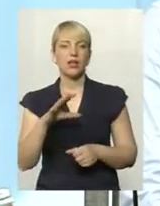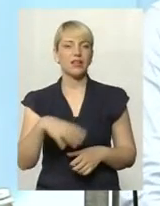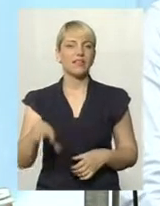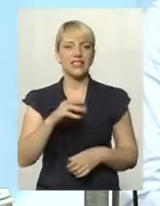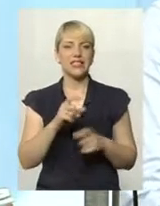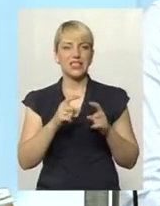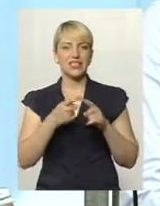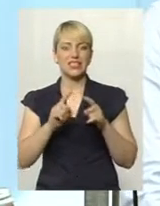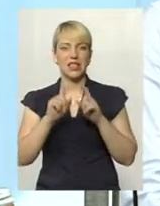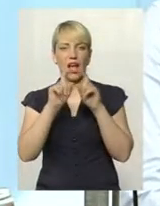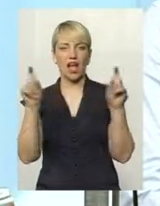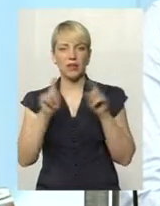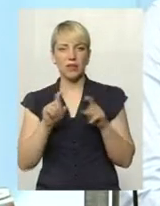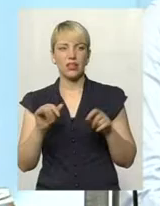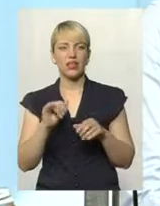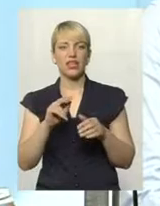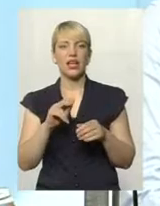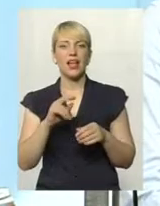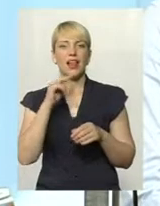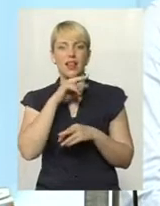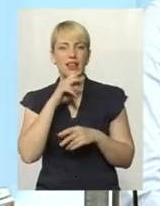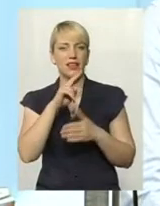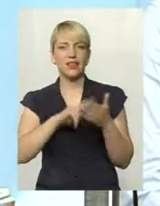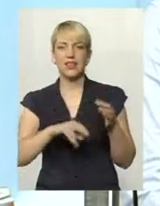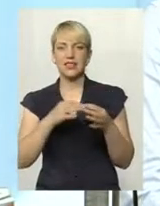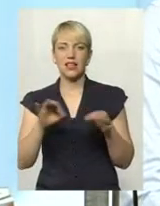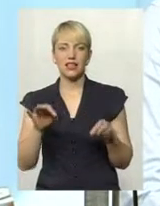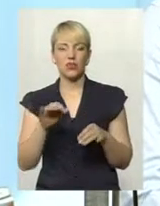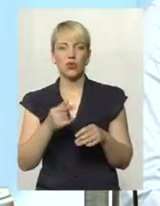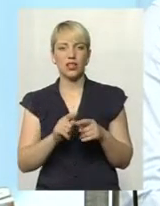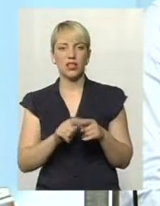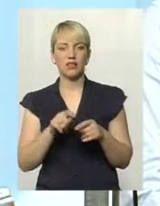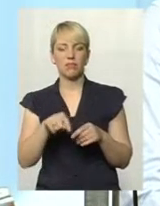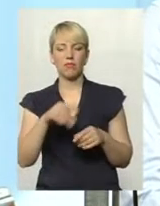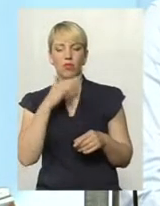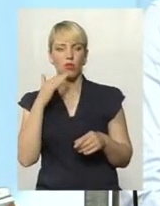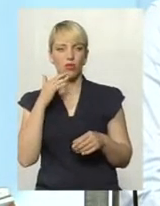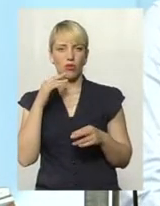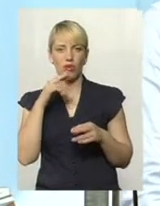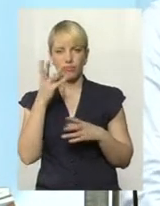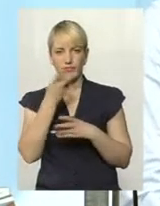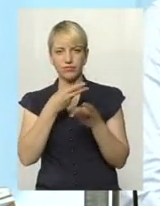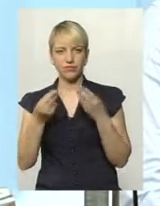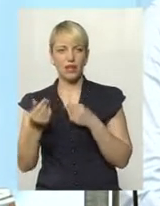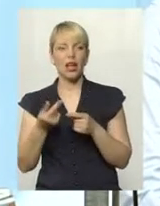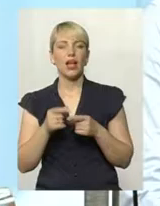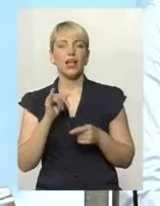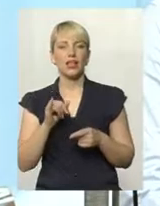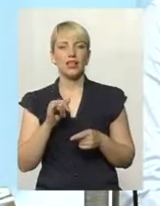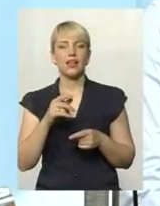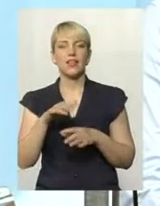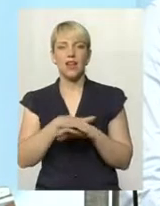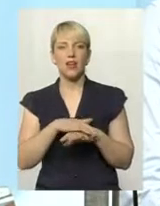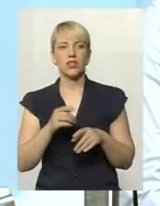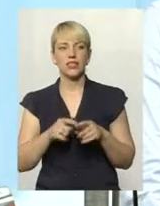ті ліки, вони не сертифіковані. Вони керейдою наповнені, а горіші ліки. Народ бачить це. Я думаю,